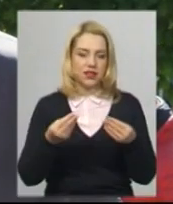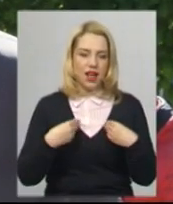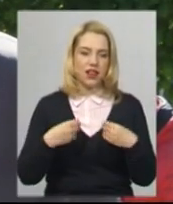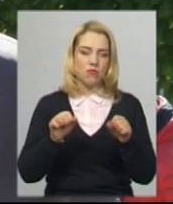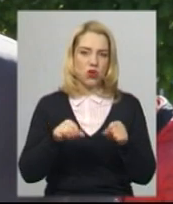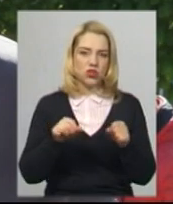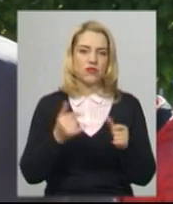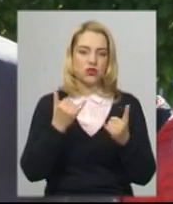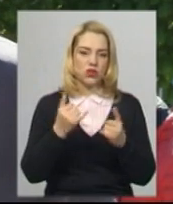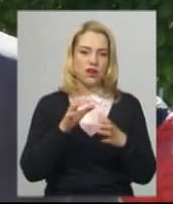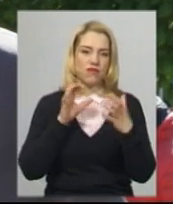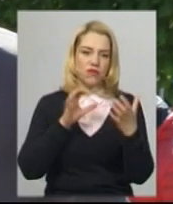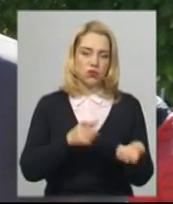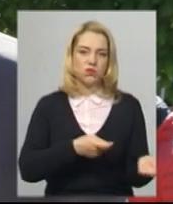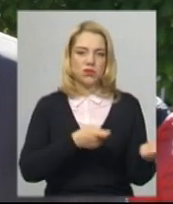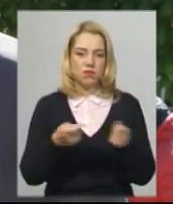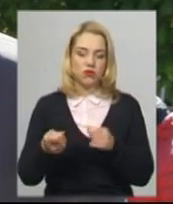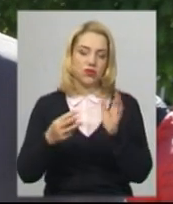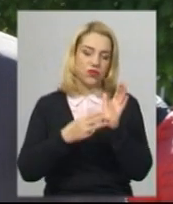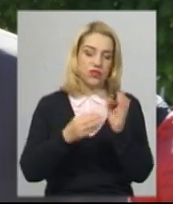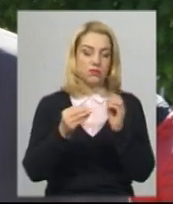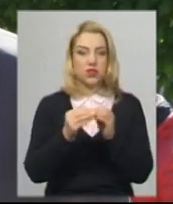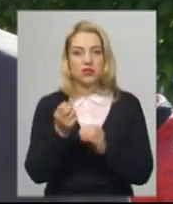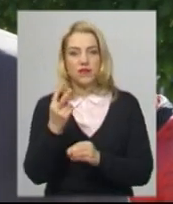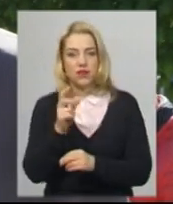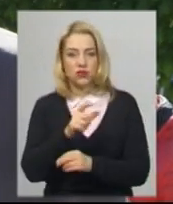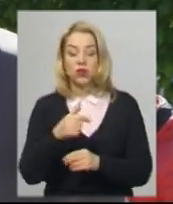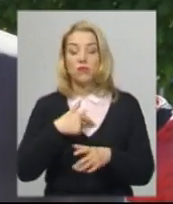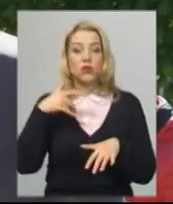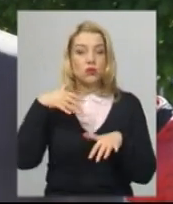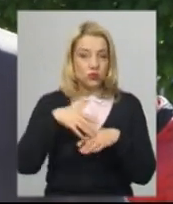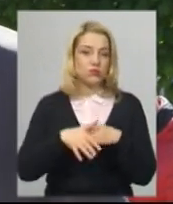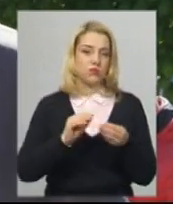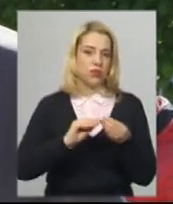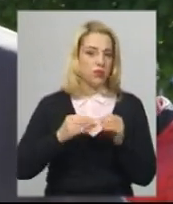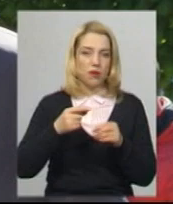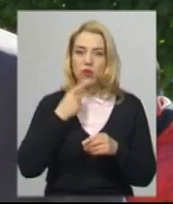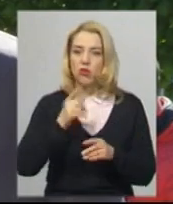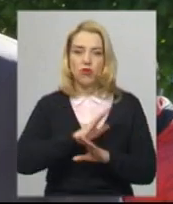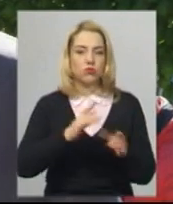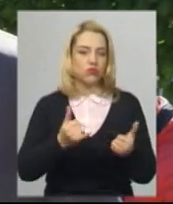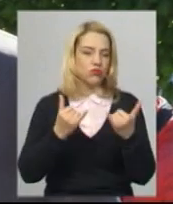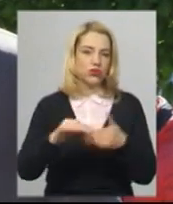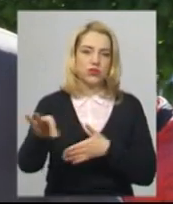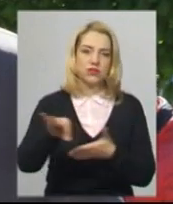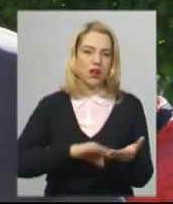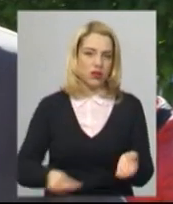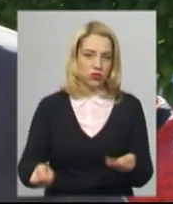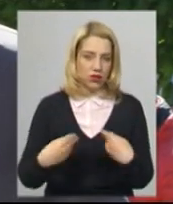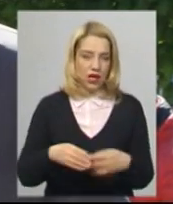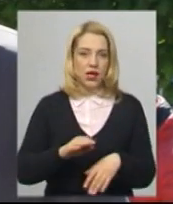8, 10, 12 людей. Ми розуміємо проблему, ми не кажемо, що нам там треба сьогодні і все зразу. Ми